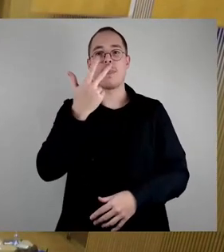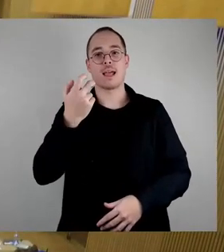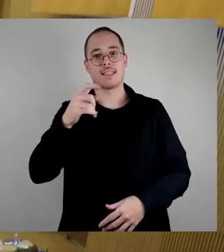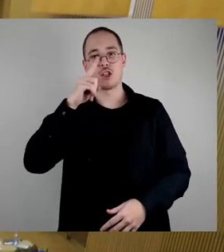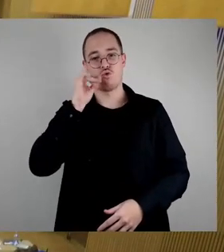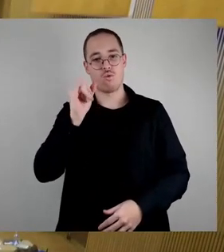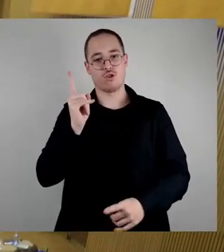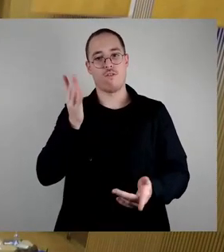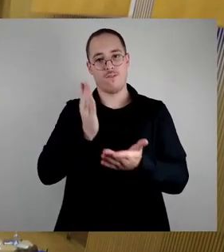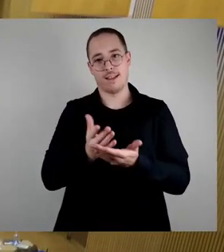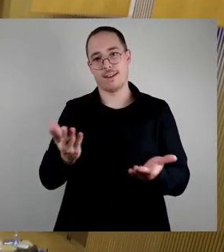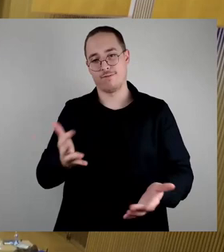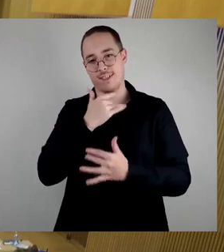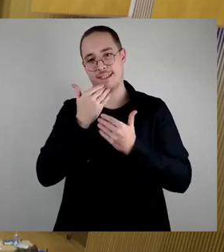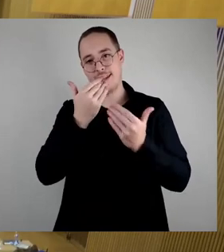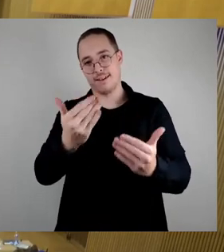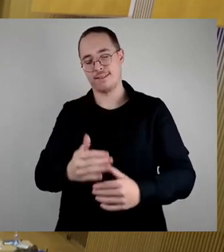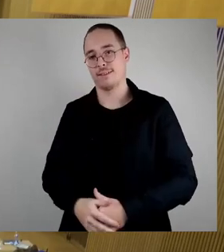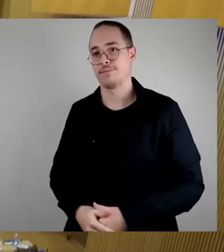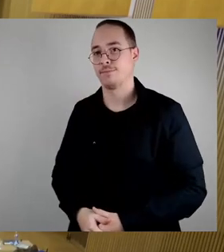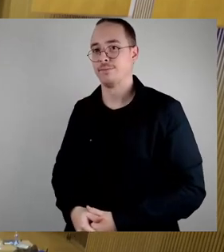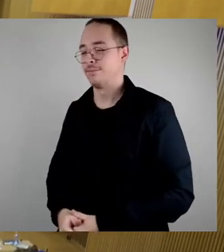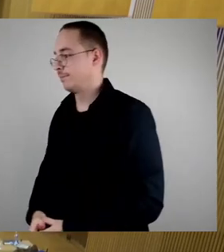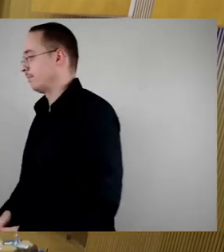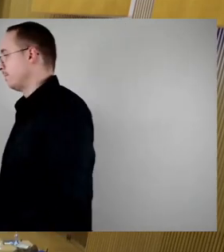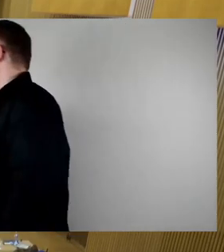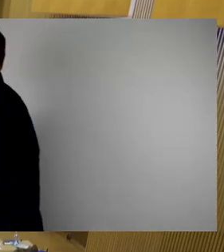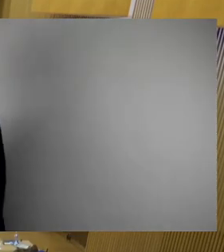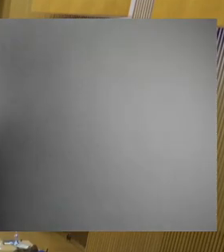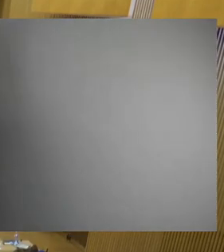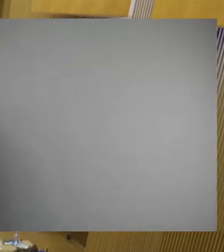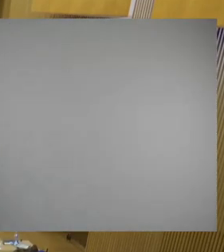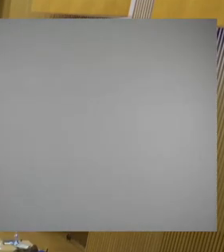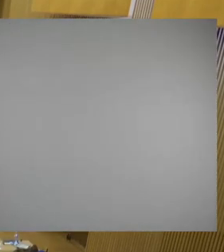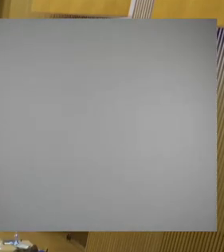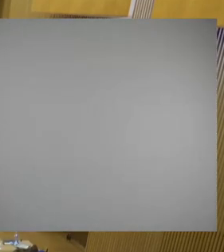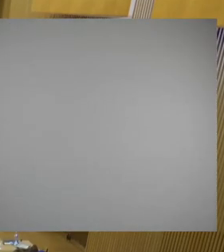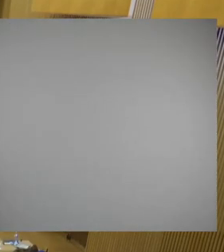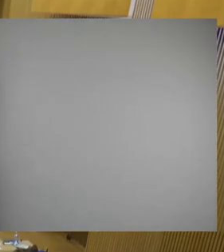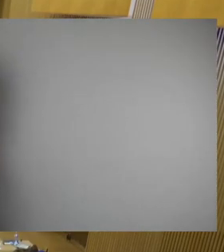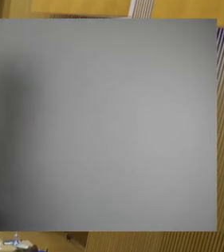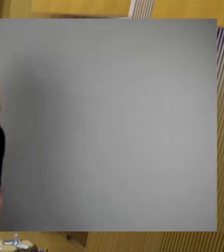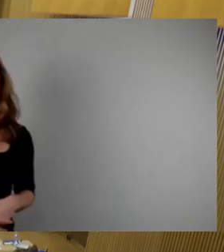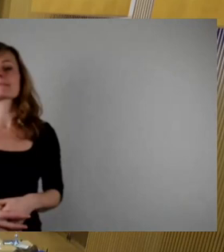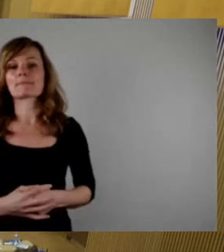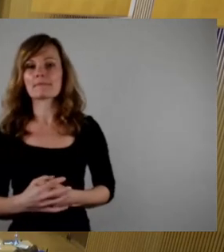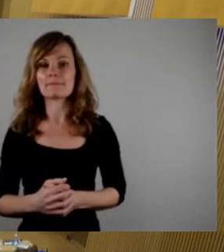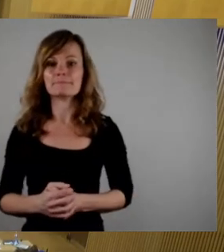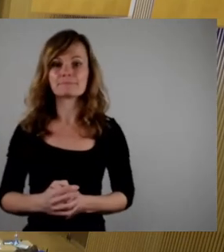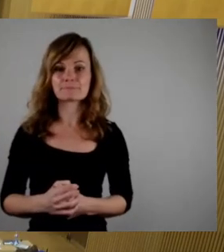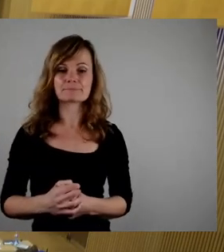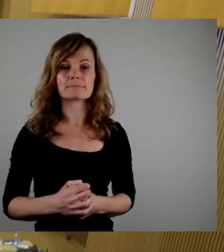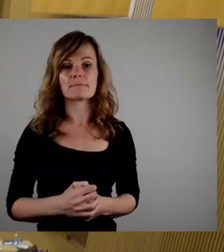So, dann habe ich eine übersichtliche angemeldete Rednerliste, deswegen würde ich auf die Fraktionsrunde verzichten,